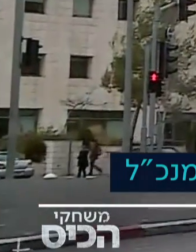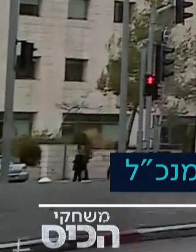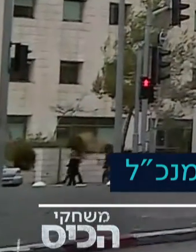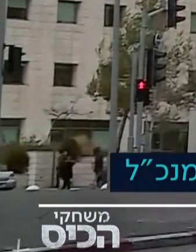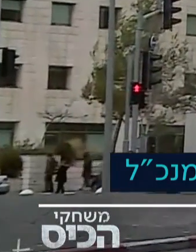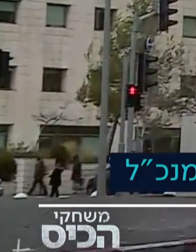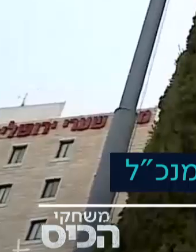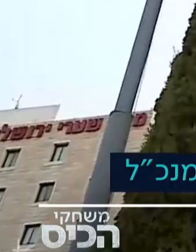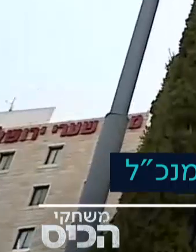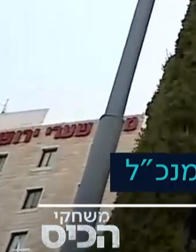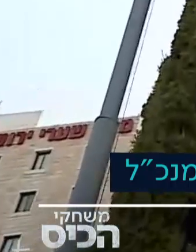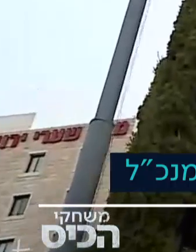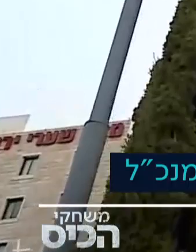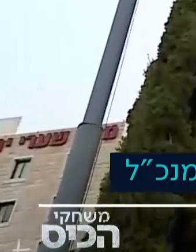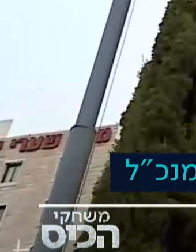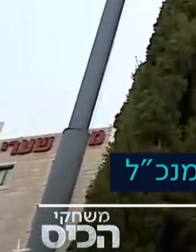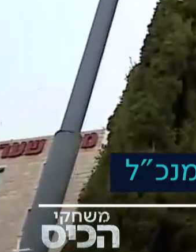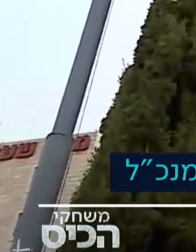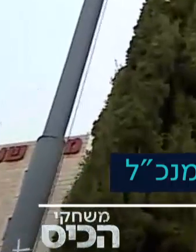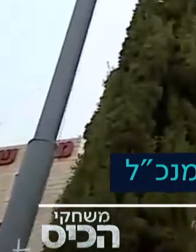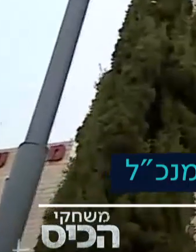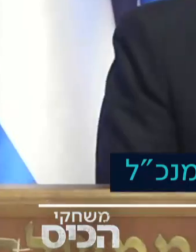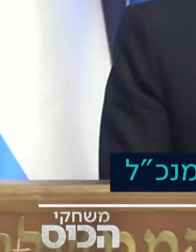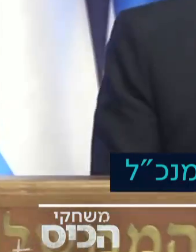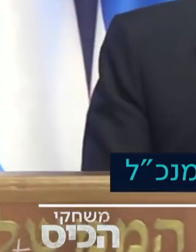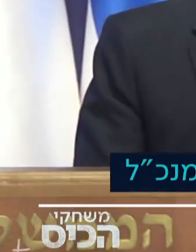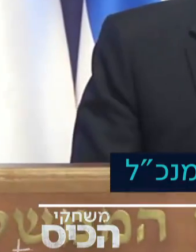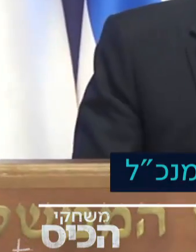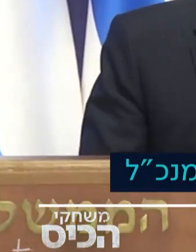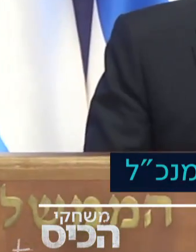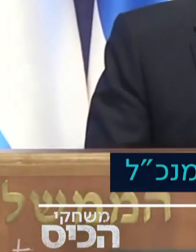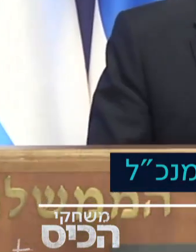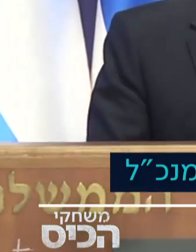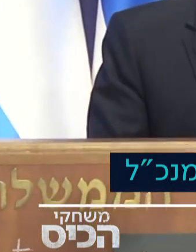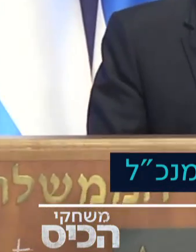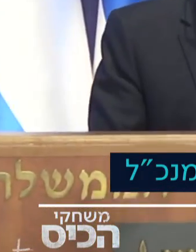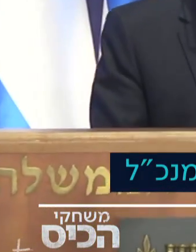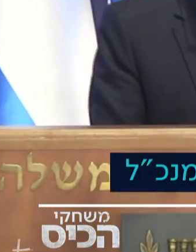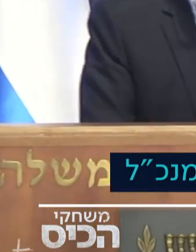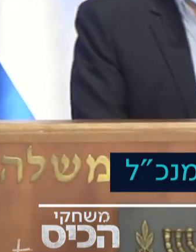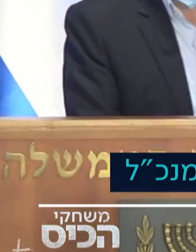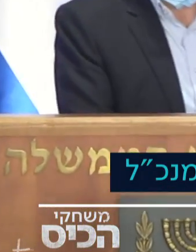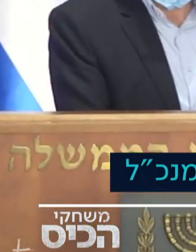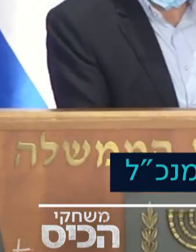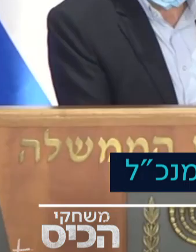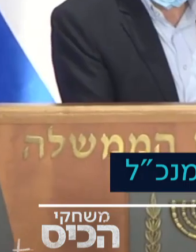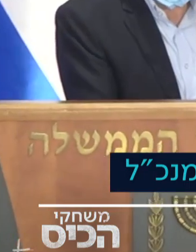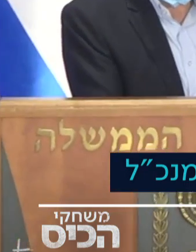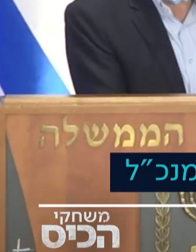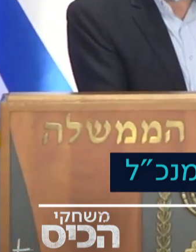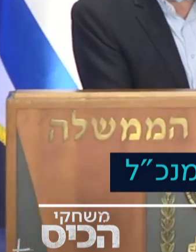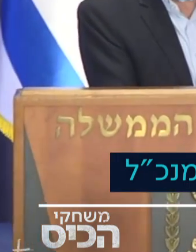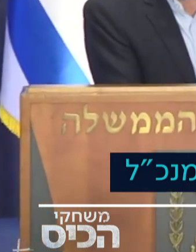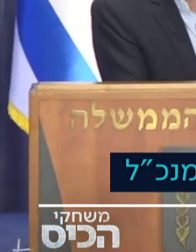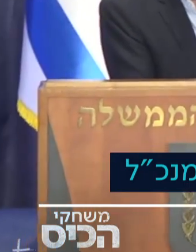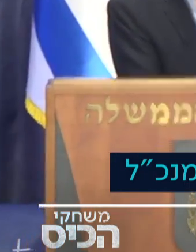לאכיפת הגבייה, סמנכל מודיעין וחקירות ומנהלים נוספים. כל זה בזמן שמנהל רשות המסים, ערן יעקב, משמש גם כי ממלא מקום